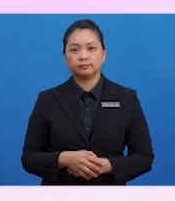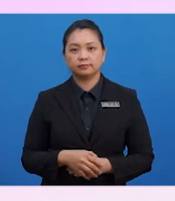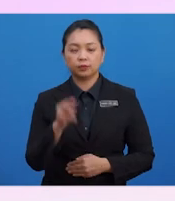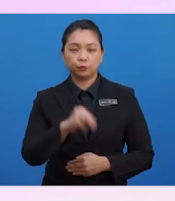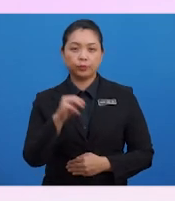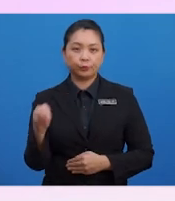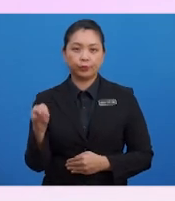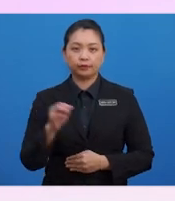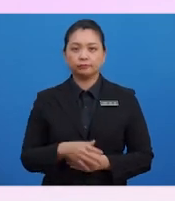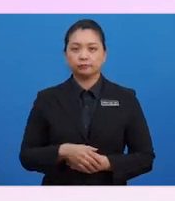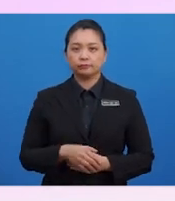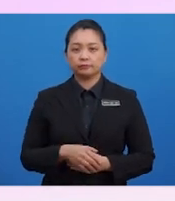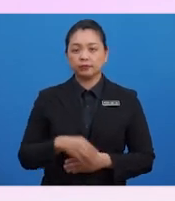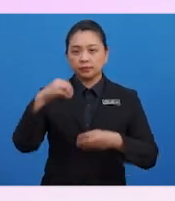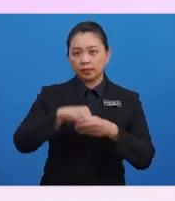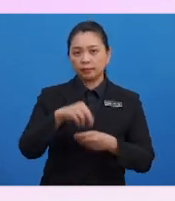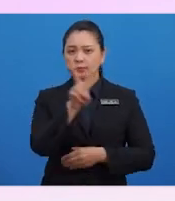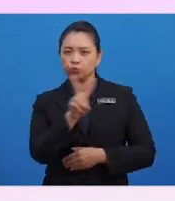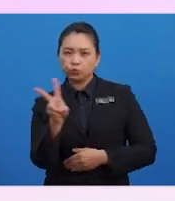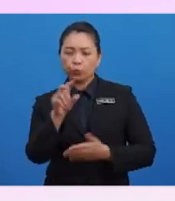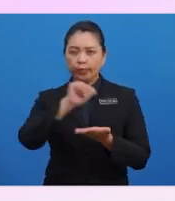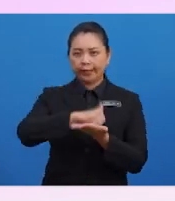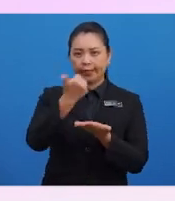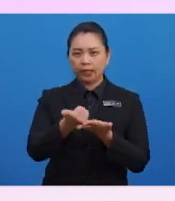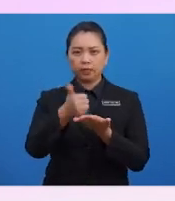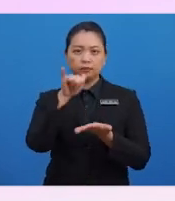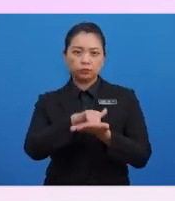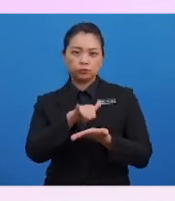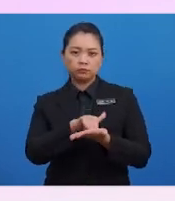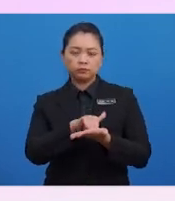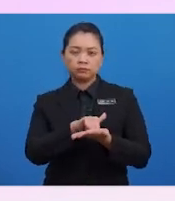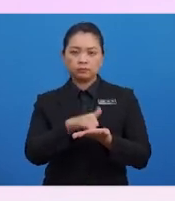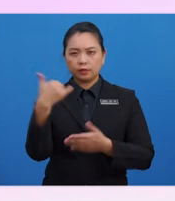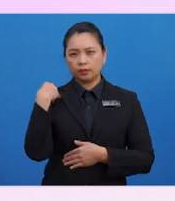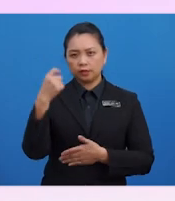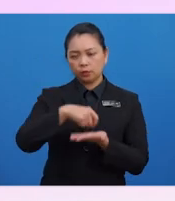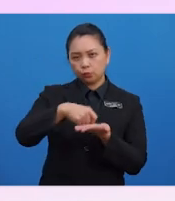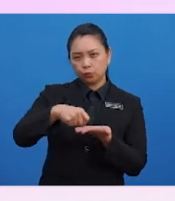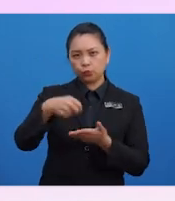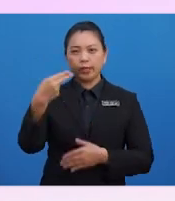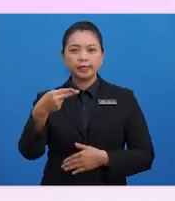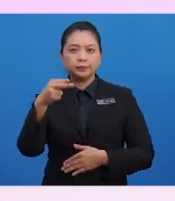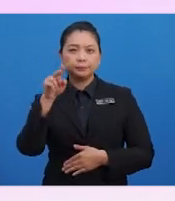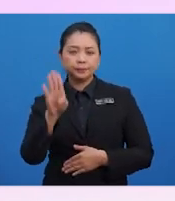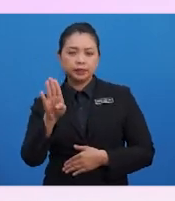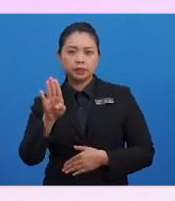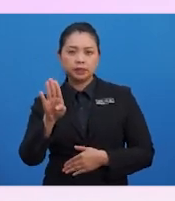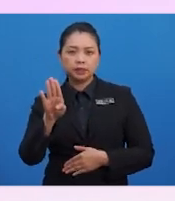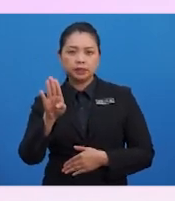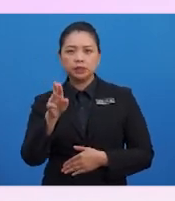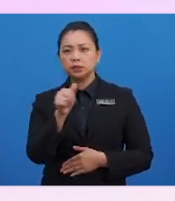Murid-murid, dalam kedua-dua akaun tersebut, tercatat baki HB masing-masing.